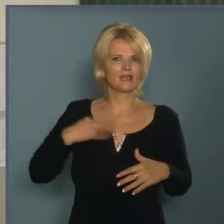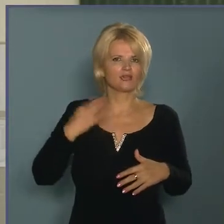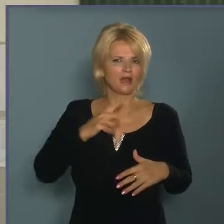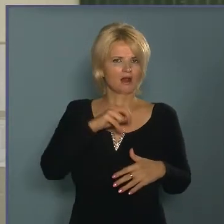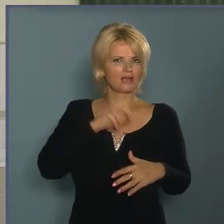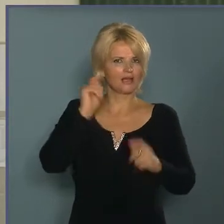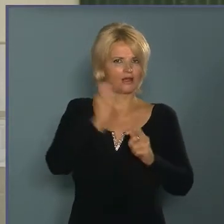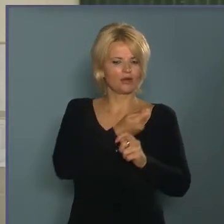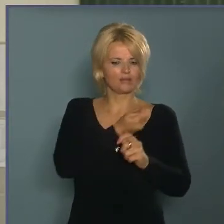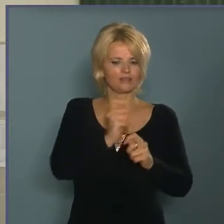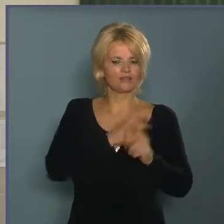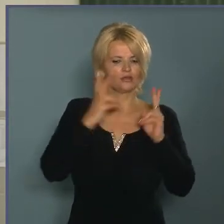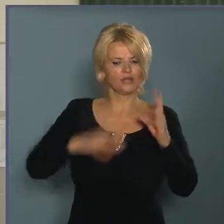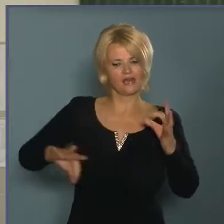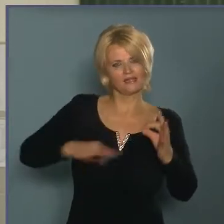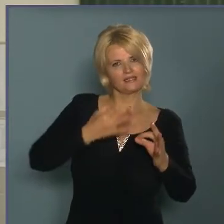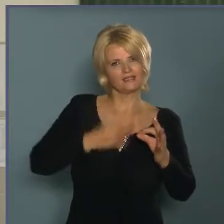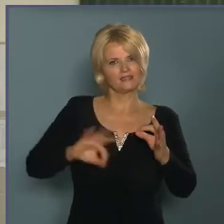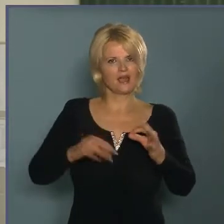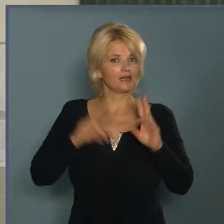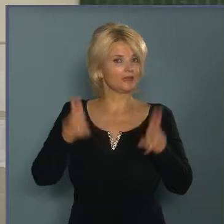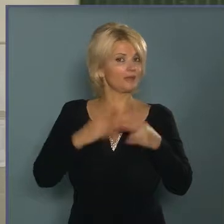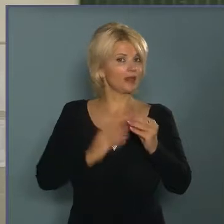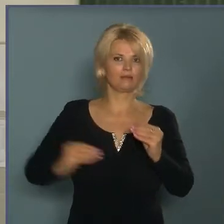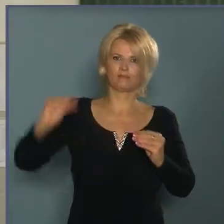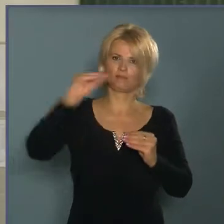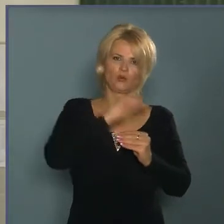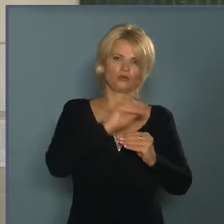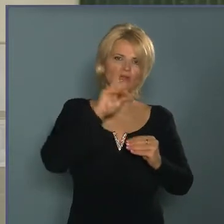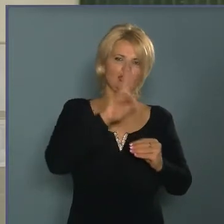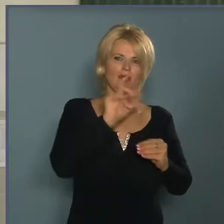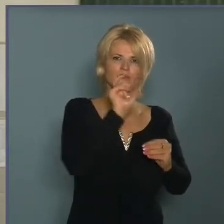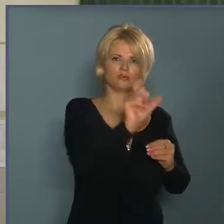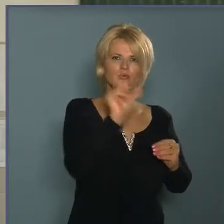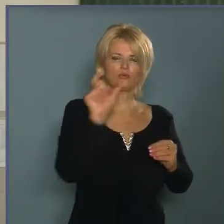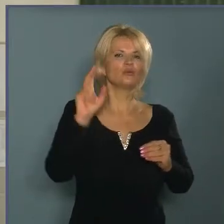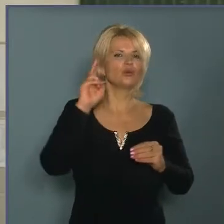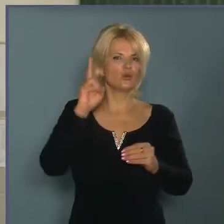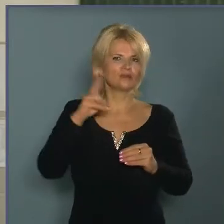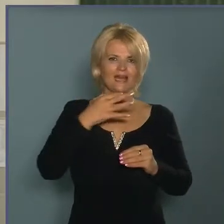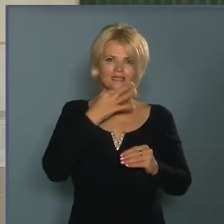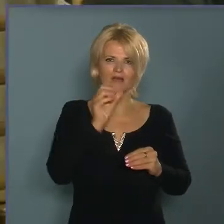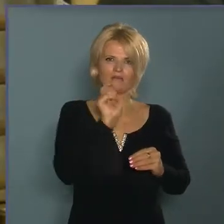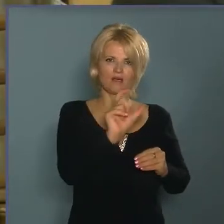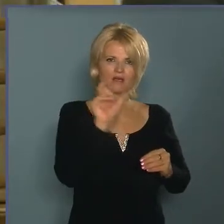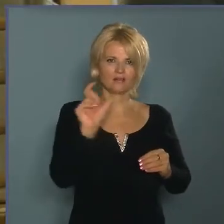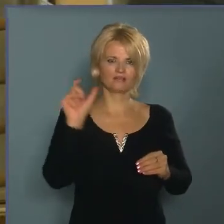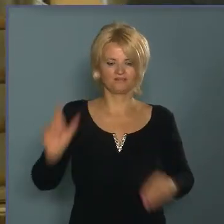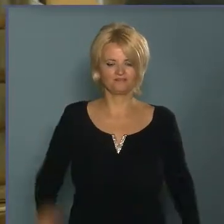a lélek karbantartására kell a zene, és semmi mással nem pótolható. Ez utóbbi három szó. Ez Kodálynak a szava.